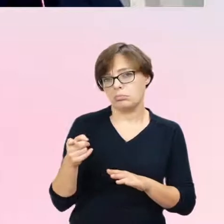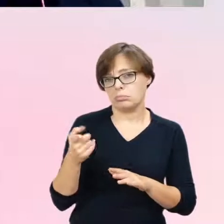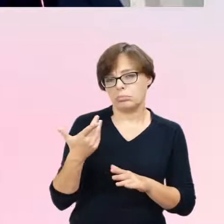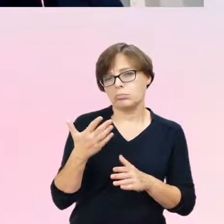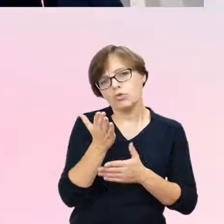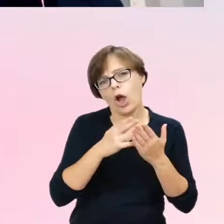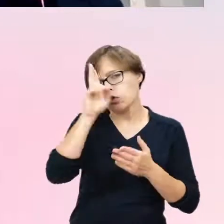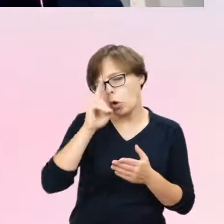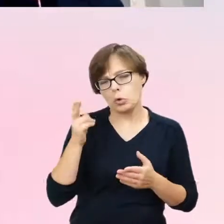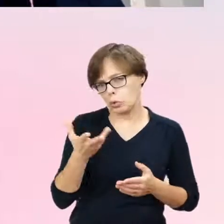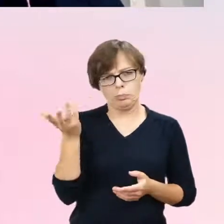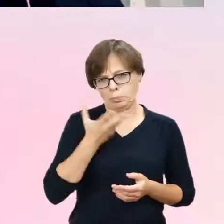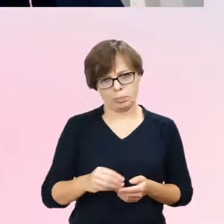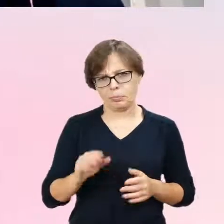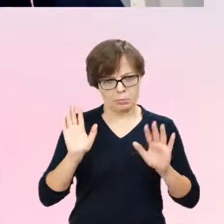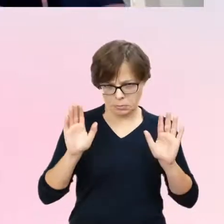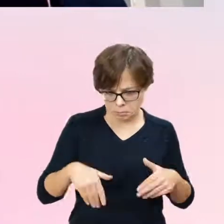żadnego problemu,